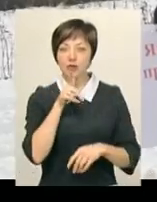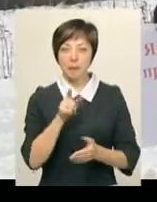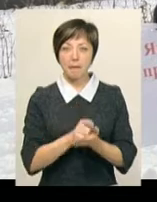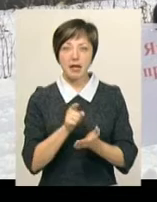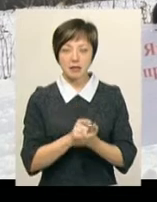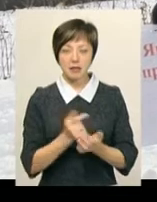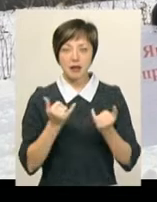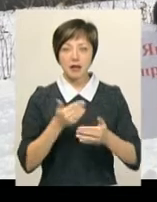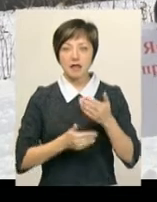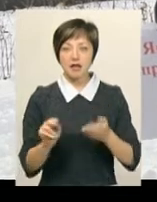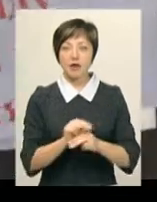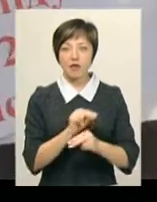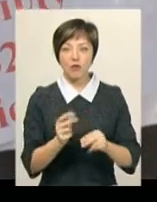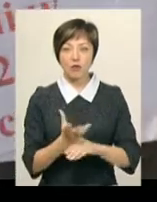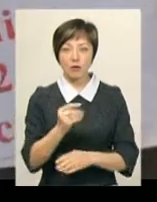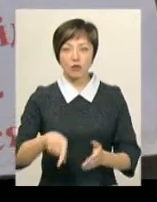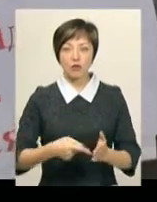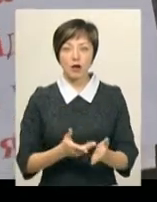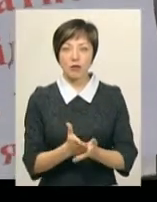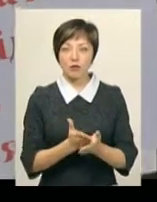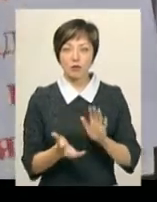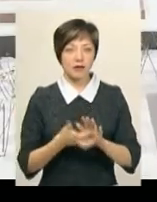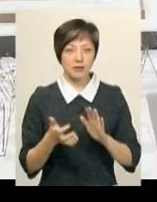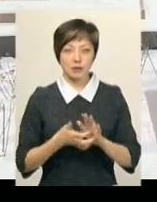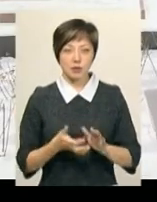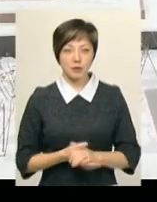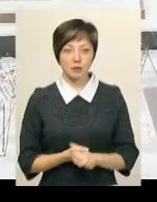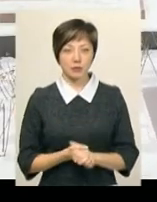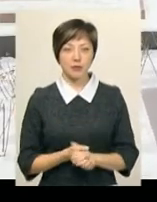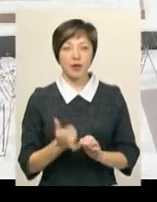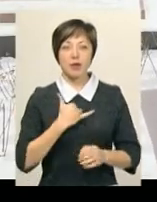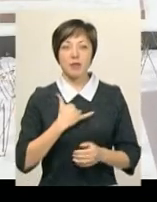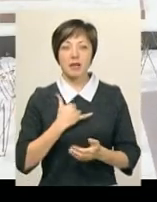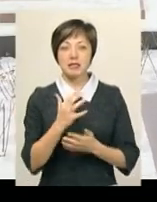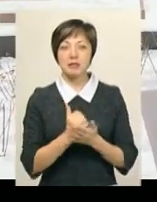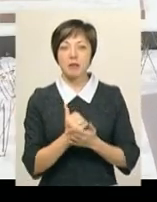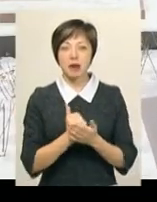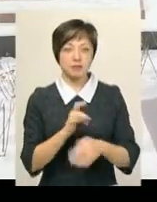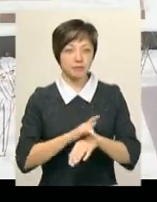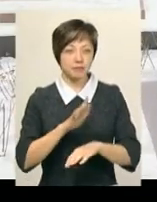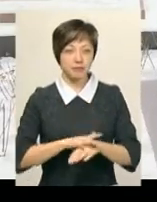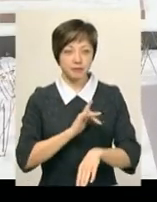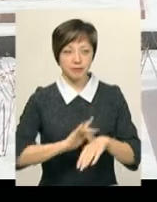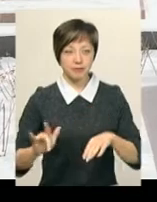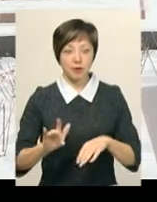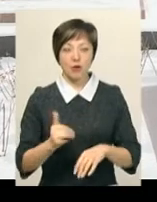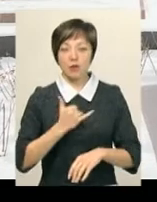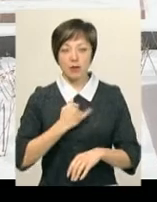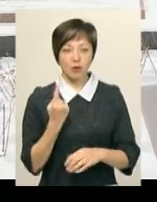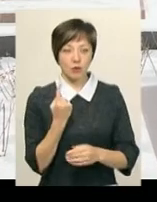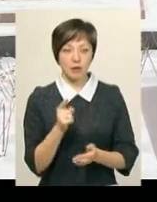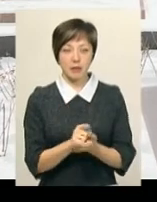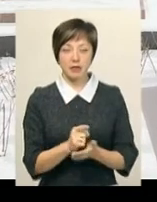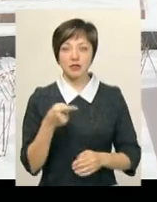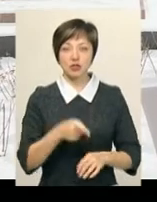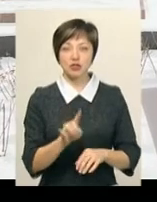пенсії для інвалідів на лікування та оплату комунальних послуг не вистачає. У мене запаси вичерпались. На сьогоднішній день в мене одна пенсія